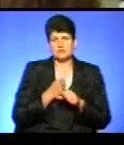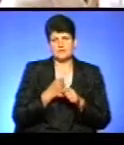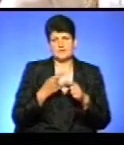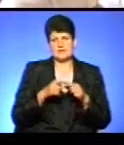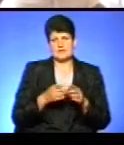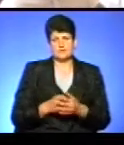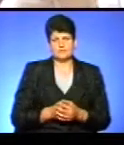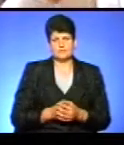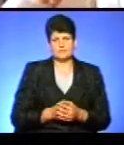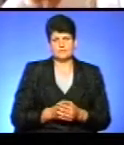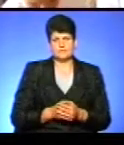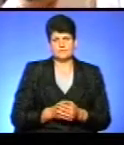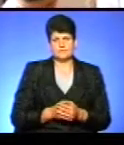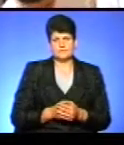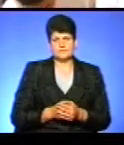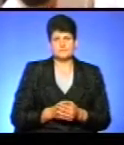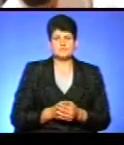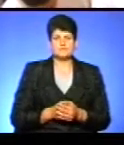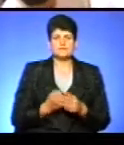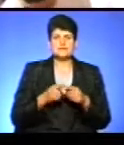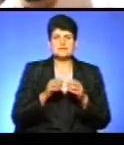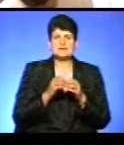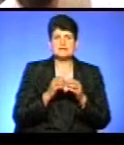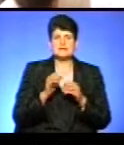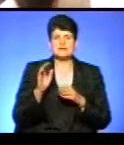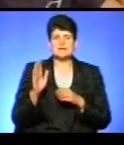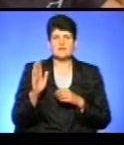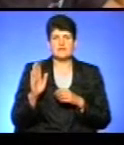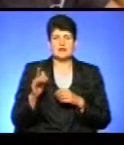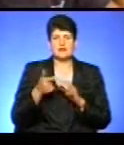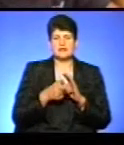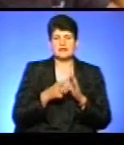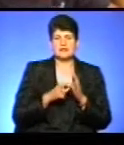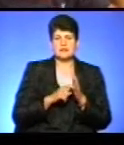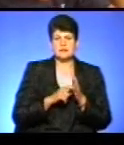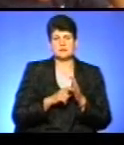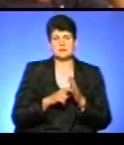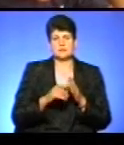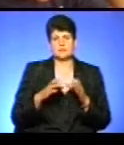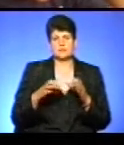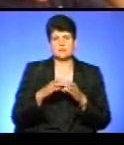технікою. Це 10-й В-клас, підгрупа на уроці української мови.